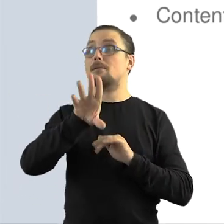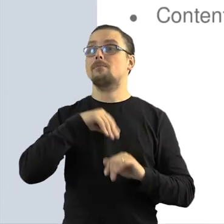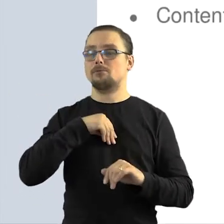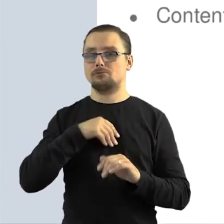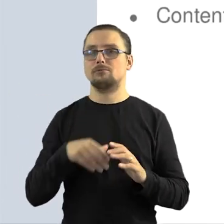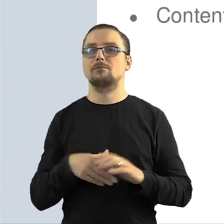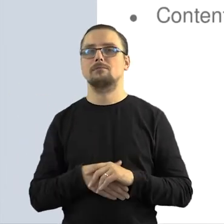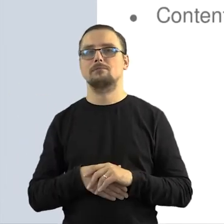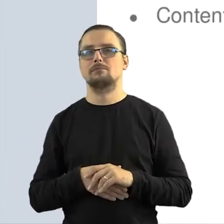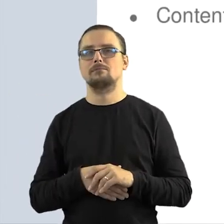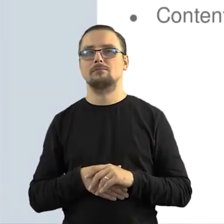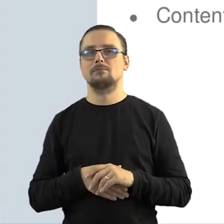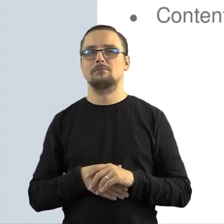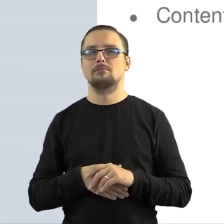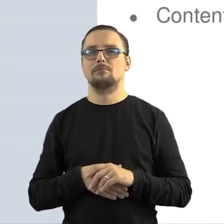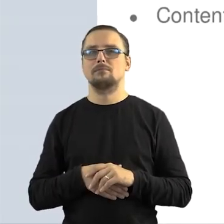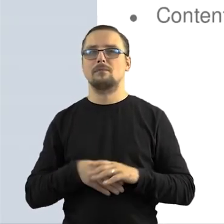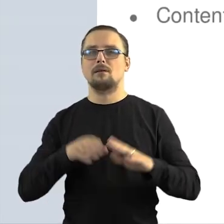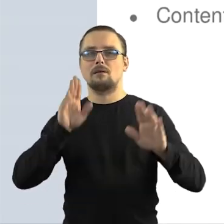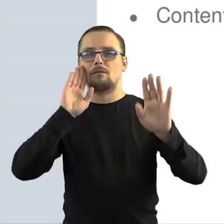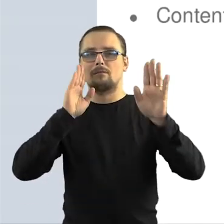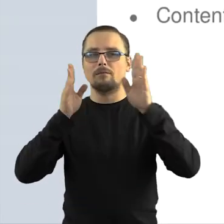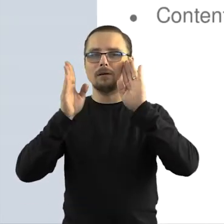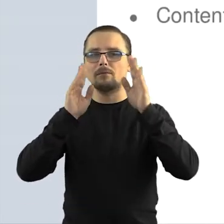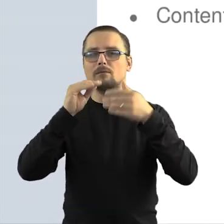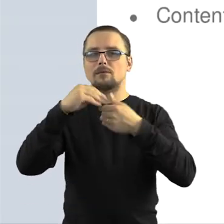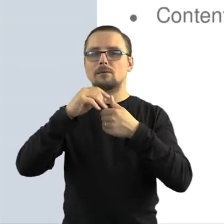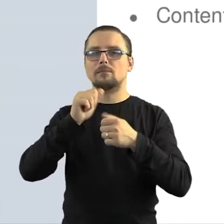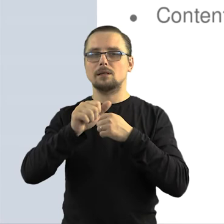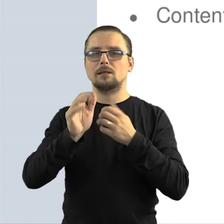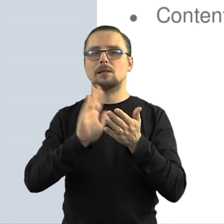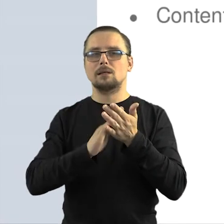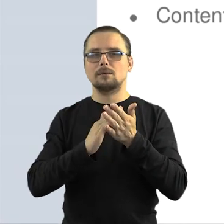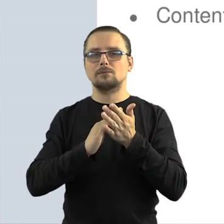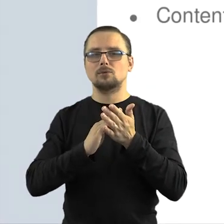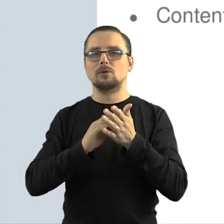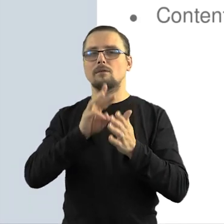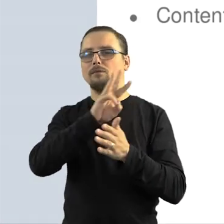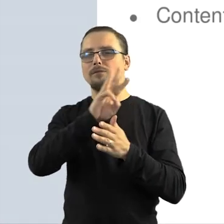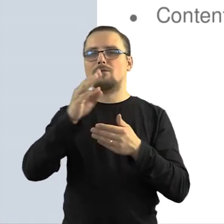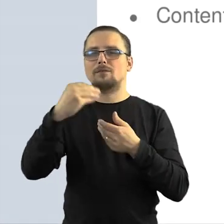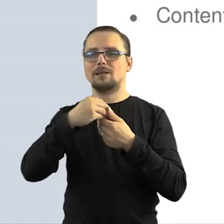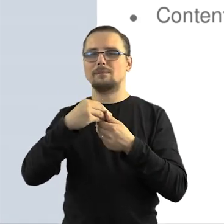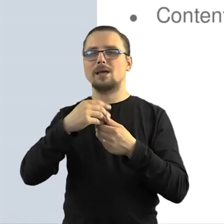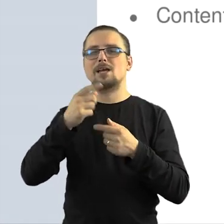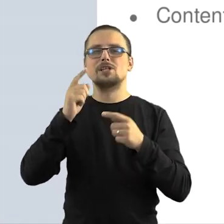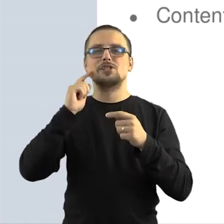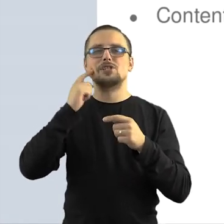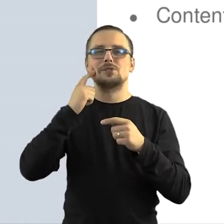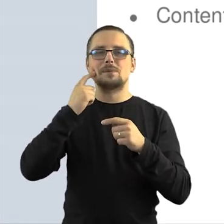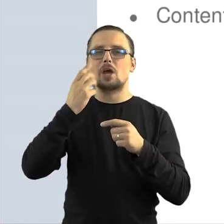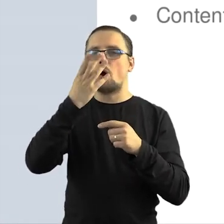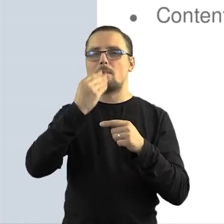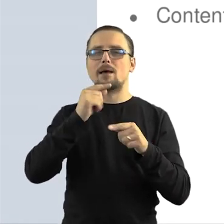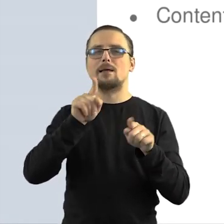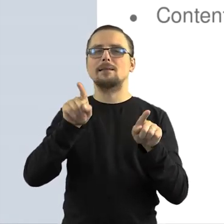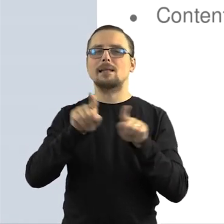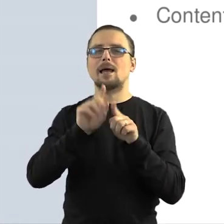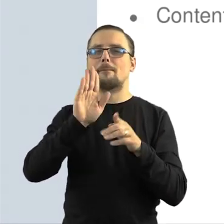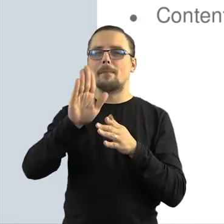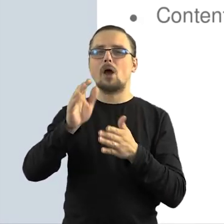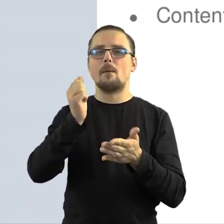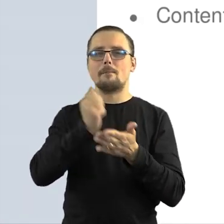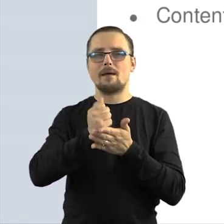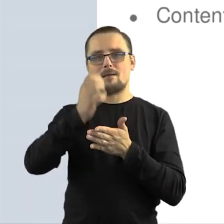na swój profil danej instytucji. Bardzo polecam, Facebooku funkcjonuje taka strona śmieszne obrazki, też mają prawa